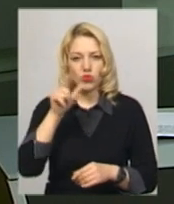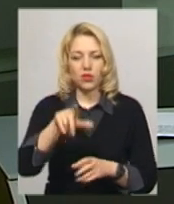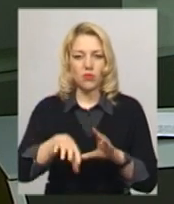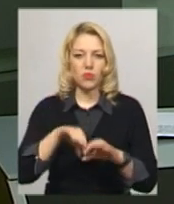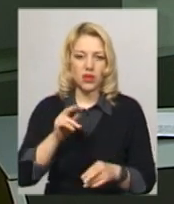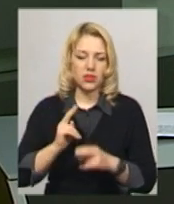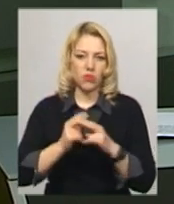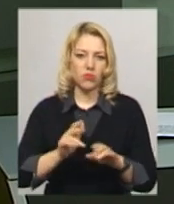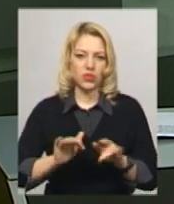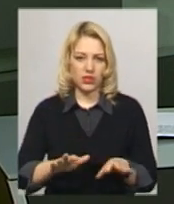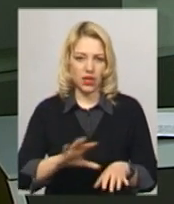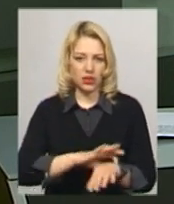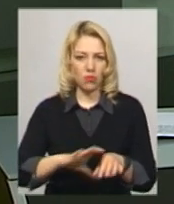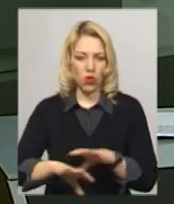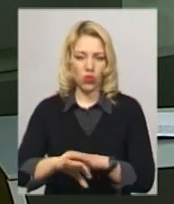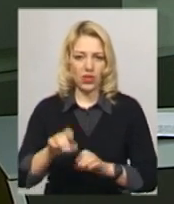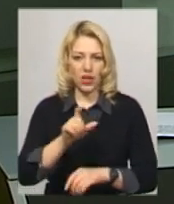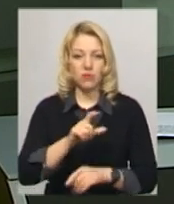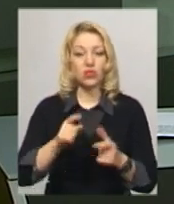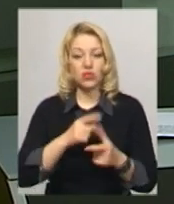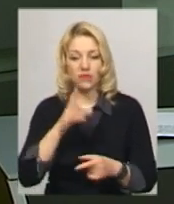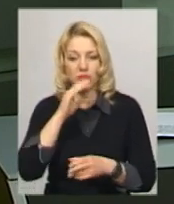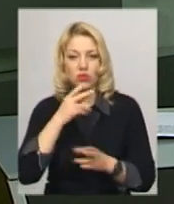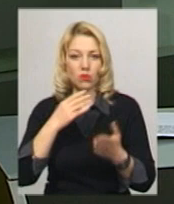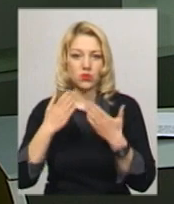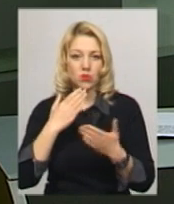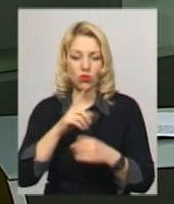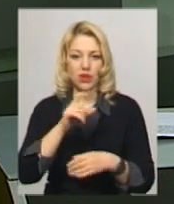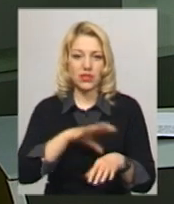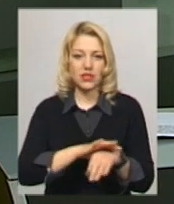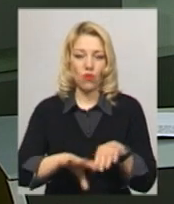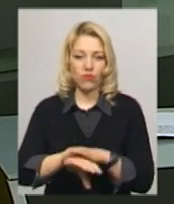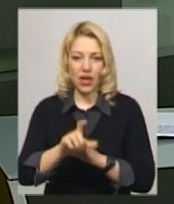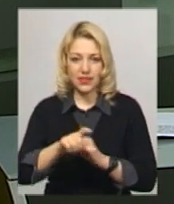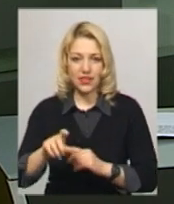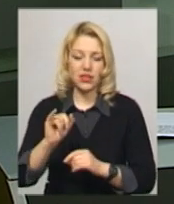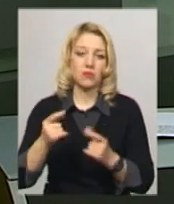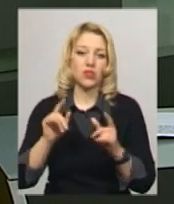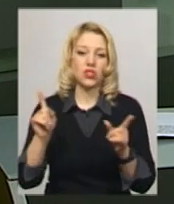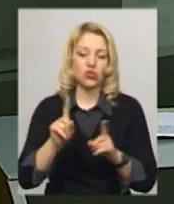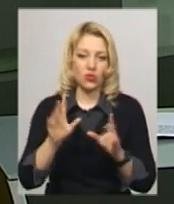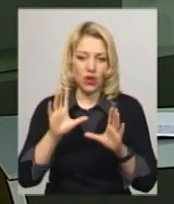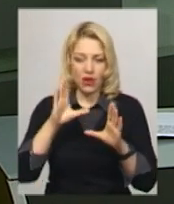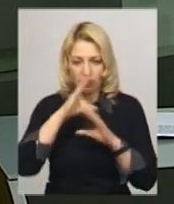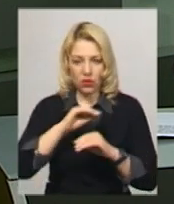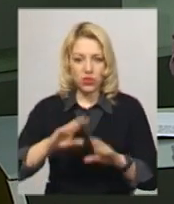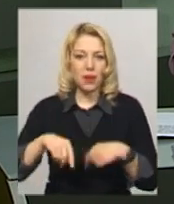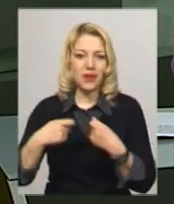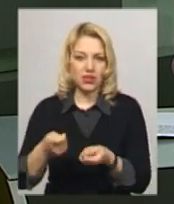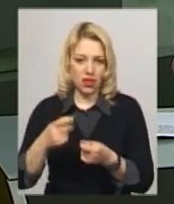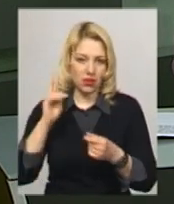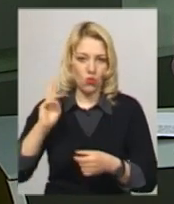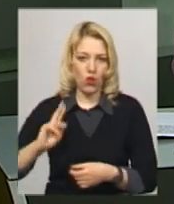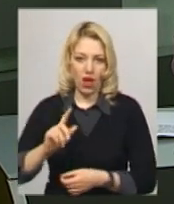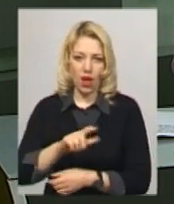запобіжний захід полоненим. Чи вдалося родичам поспілкуватись з ув'язненими та що вийшло передати морякам, розкаже Роксолана Бичай.